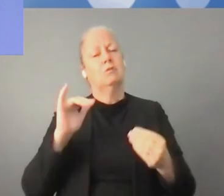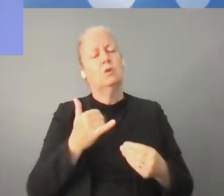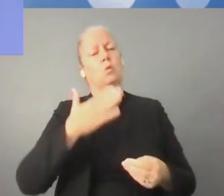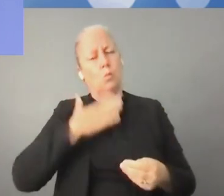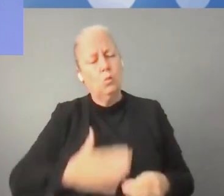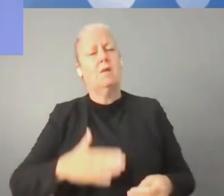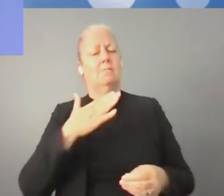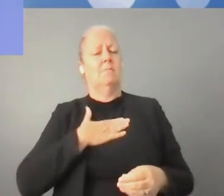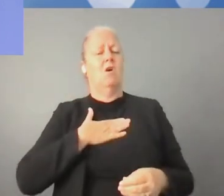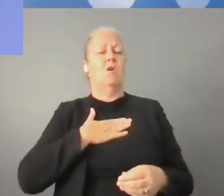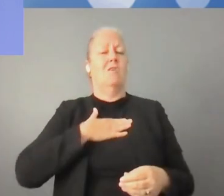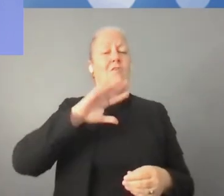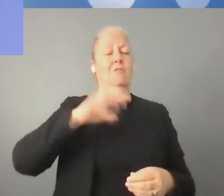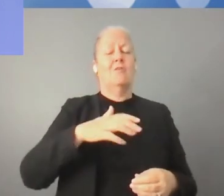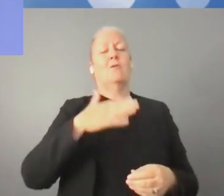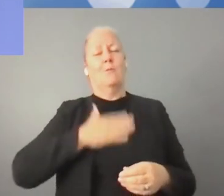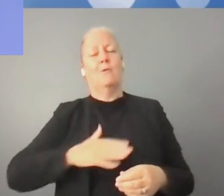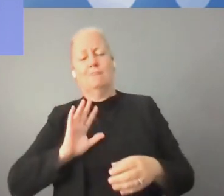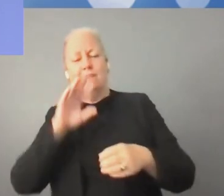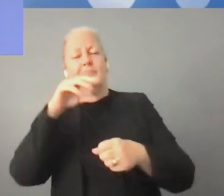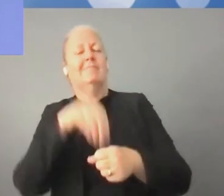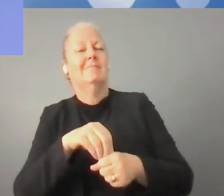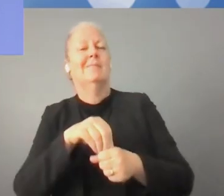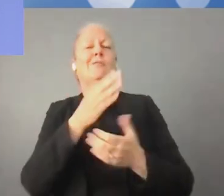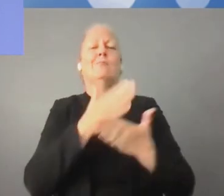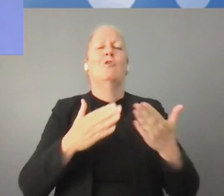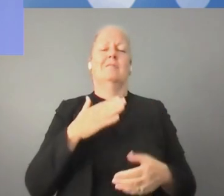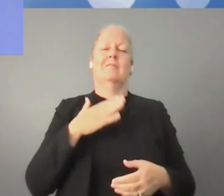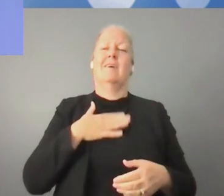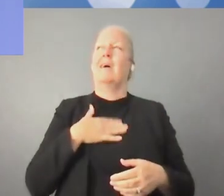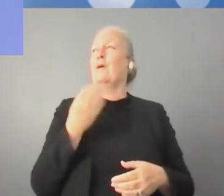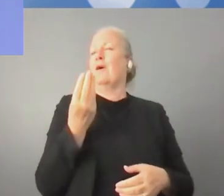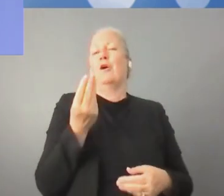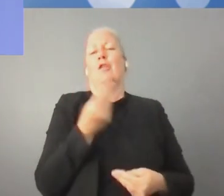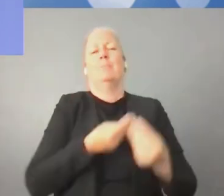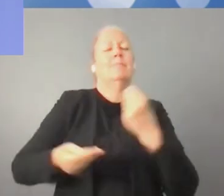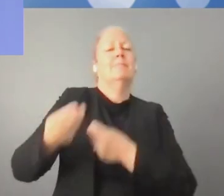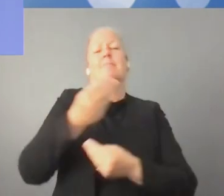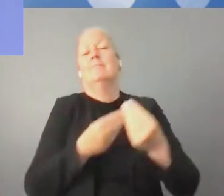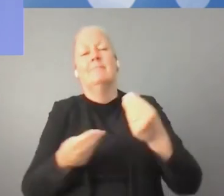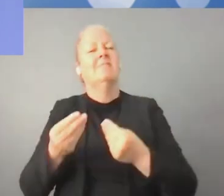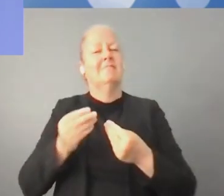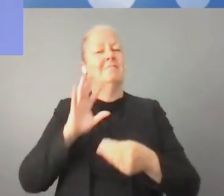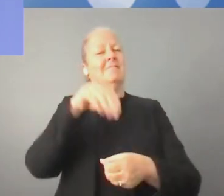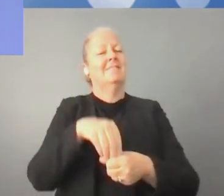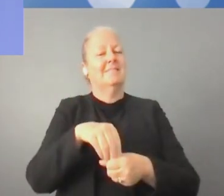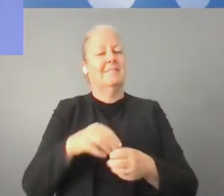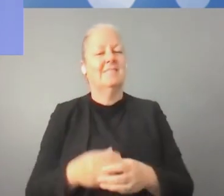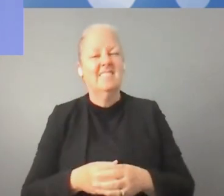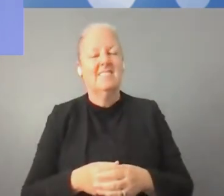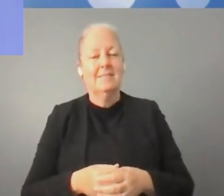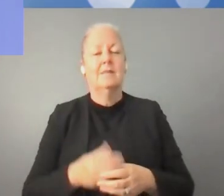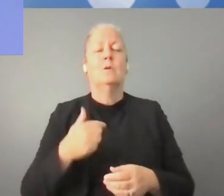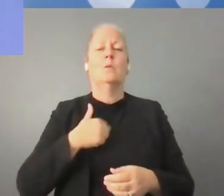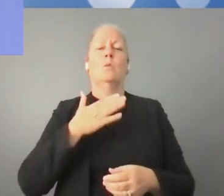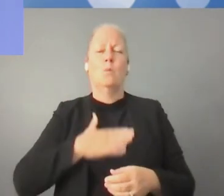أجيب بكل سرور نعم. أغلب رجال الأعمال يريدون